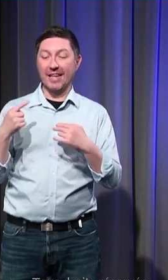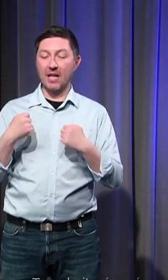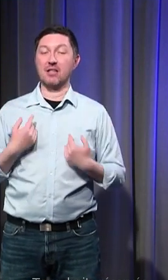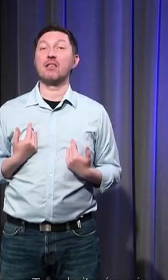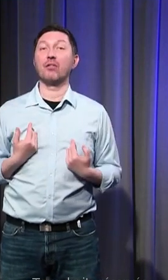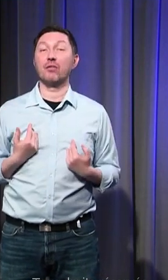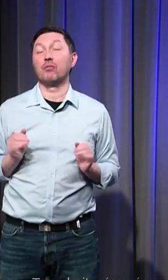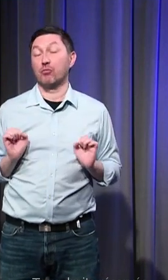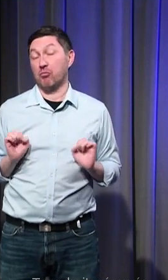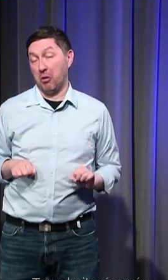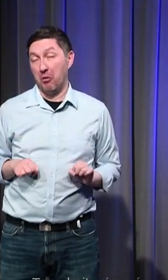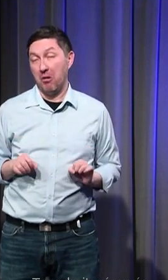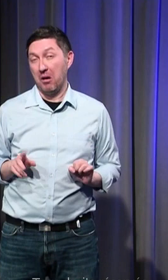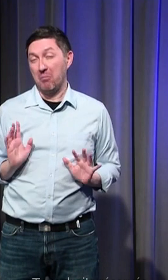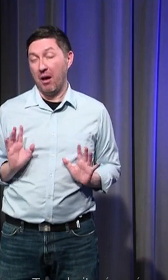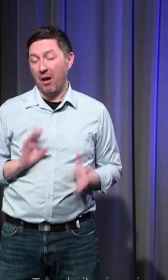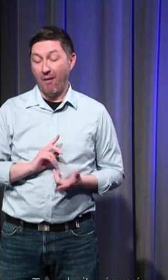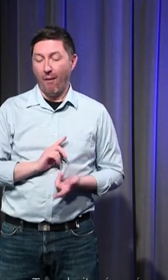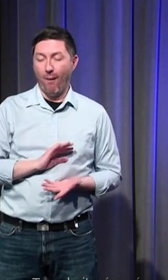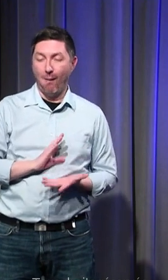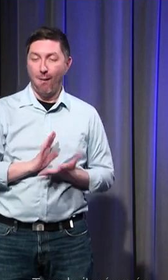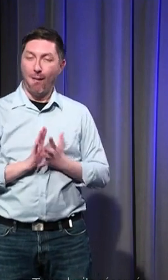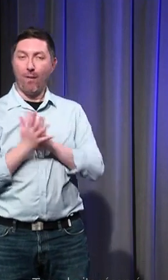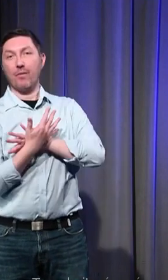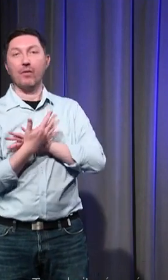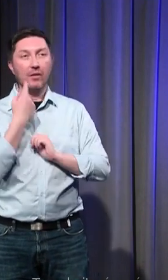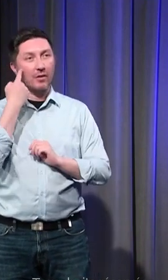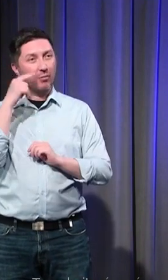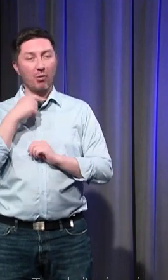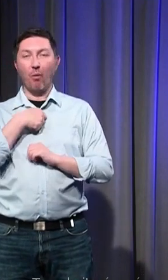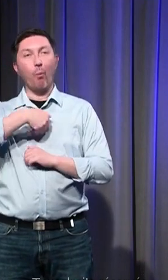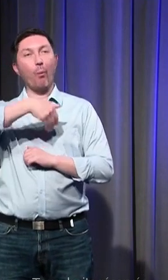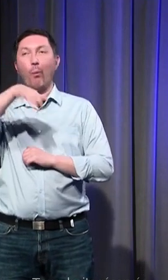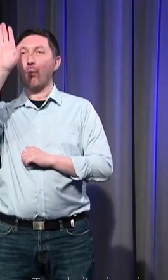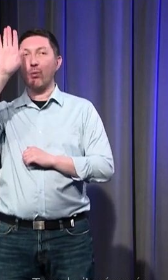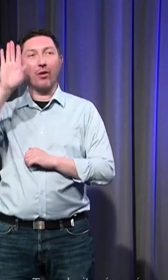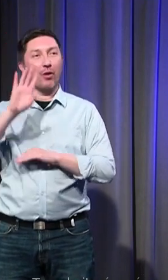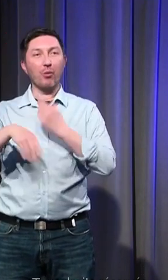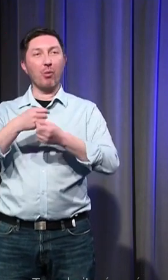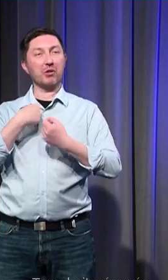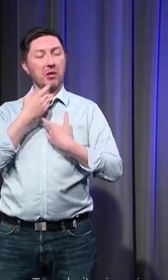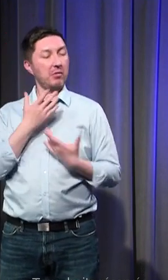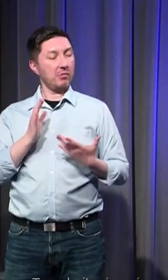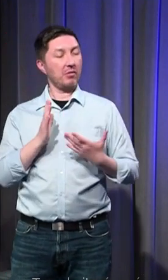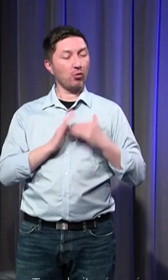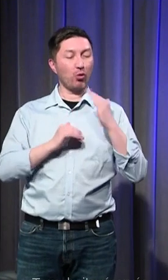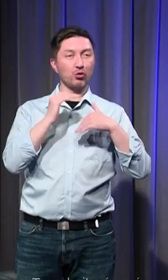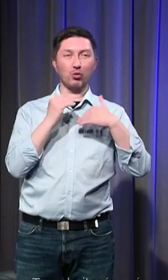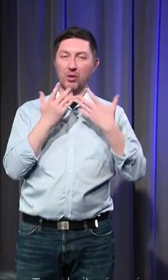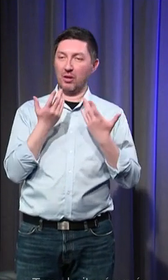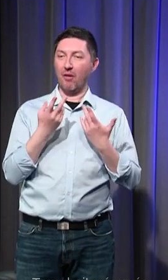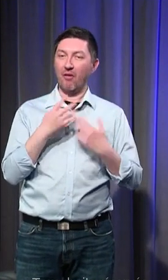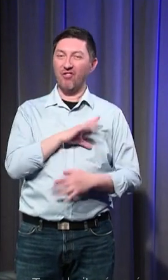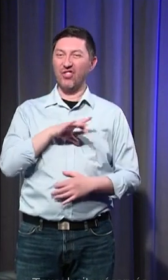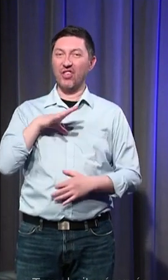la société leur assigne et ensuite s'en servir pour le rejeter à la figure du monde si je puis dire et construire une forme d